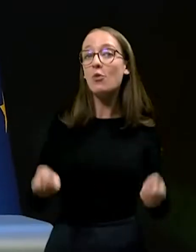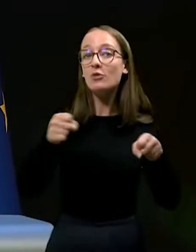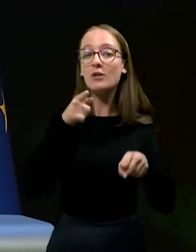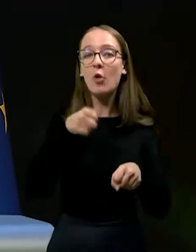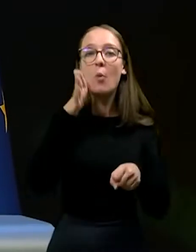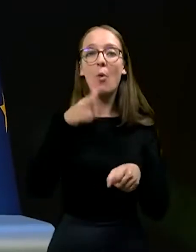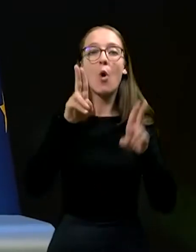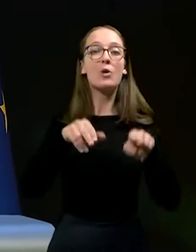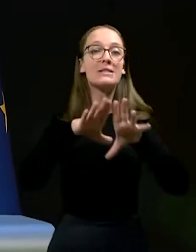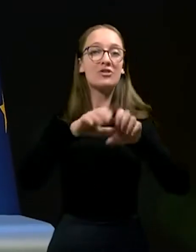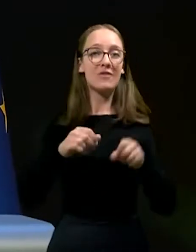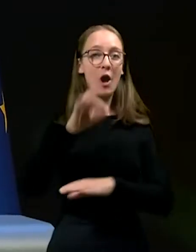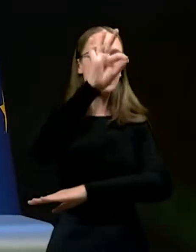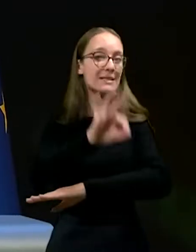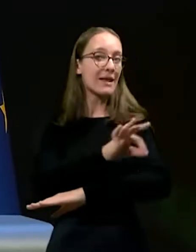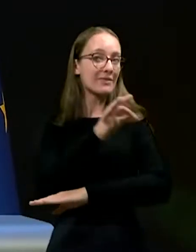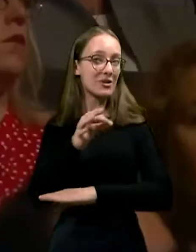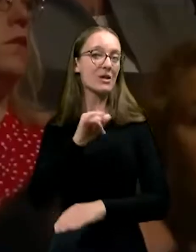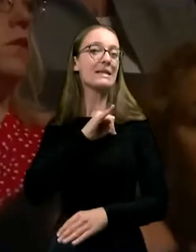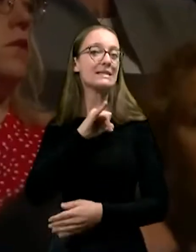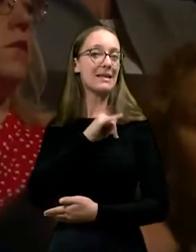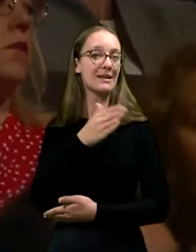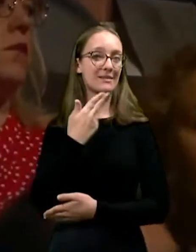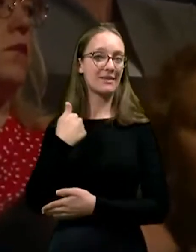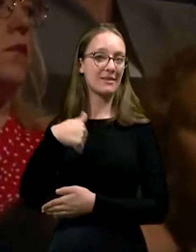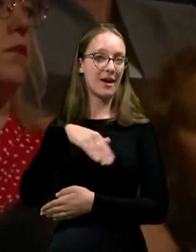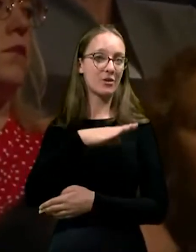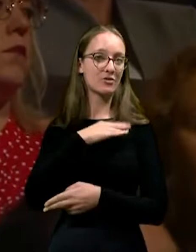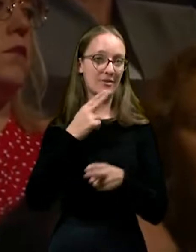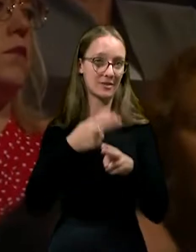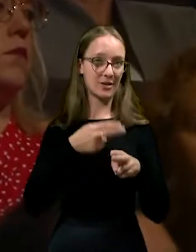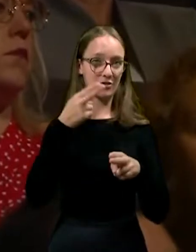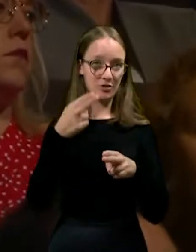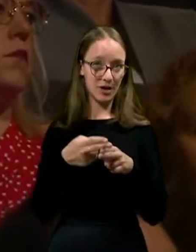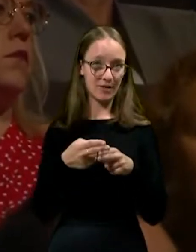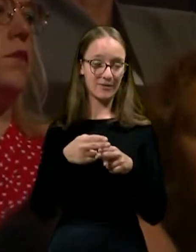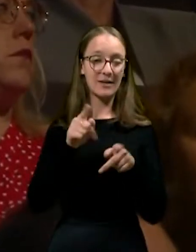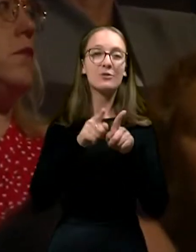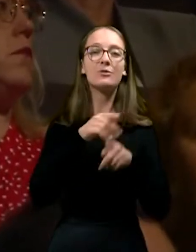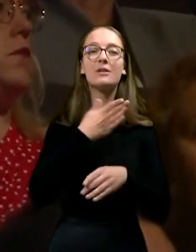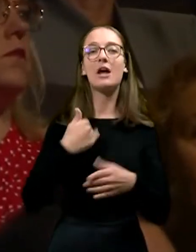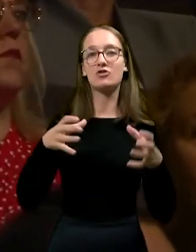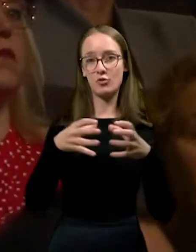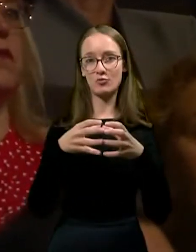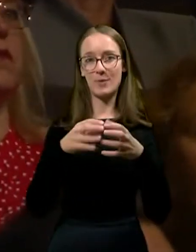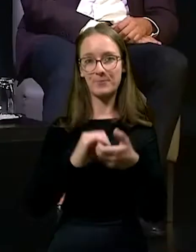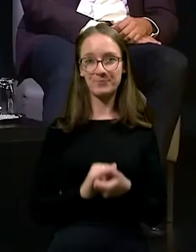resničevalo strateške interese naše države in naše družbe.